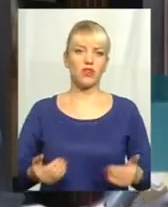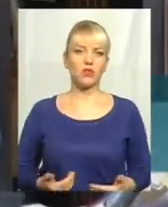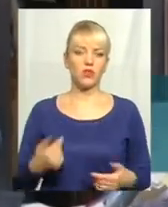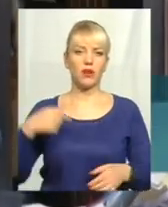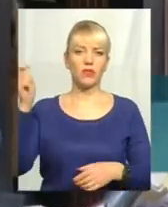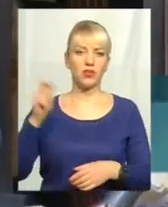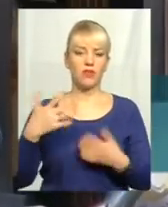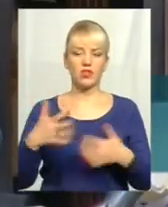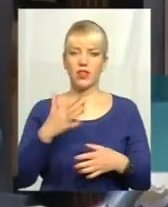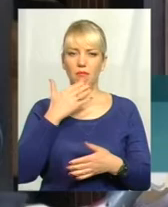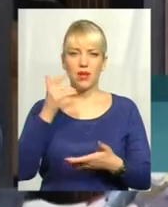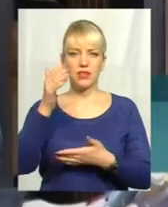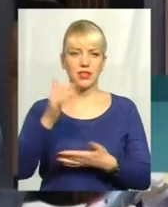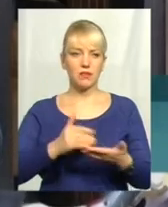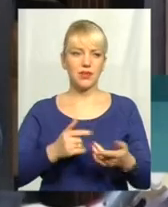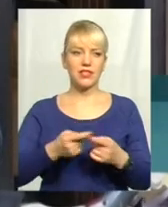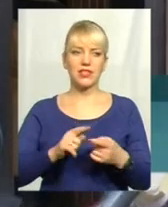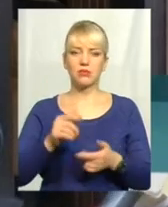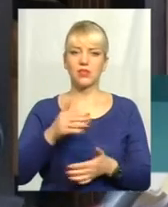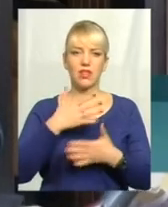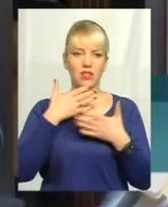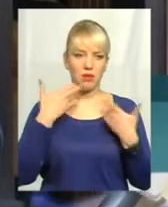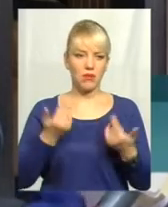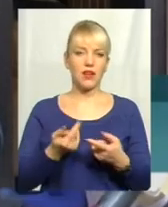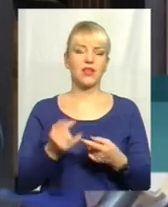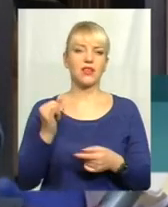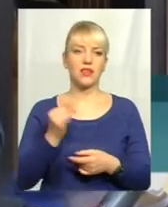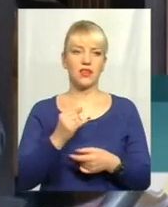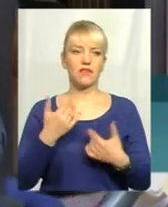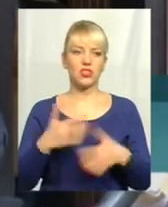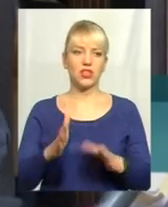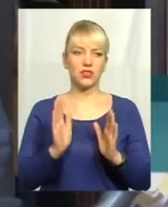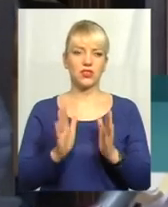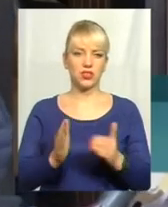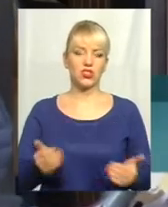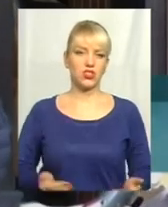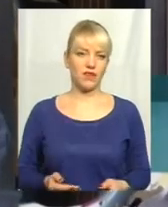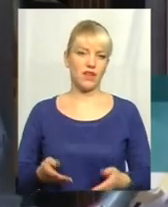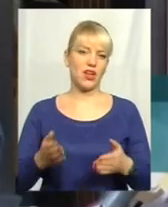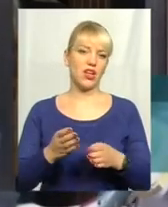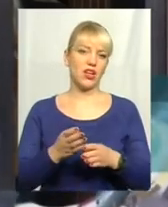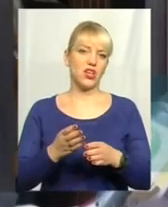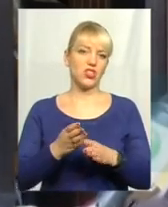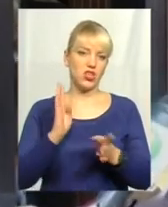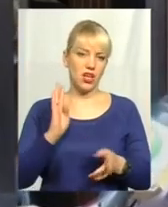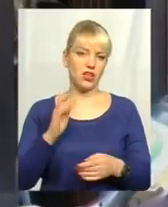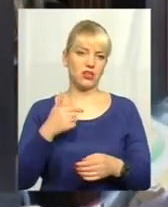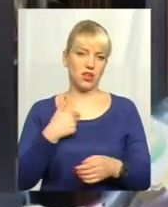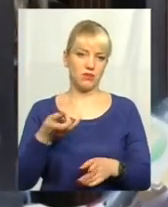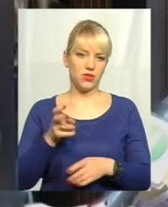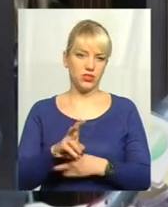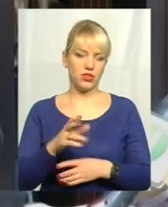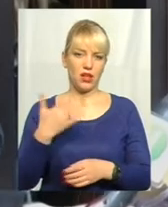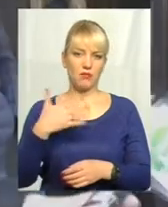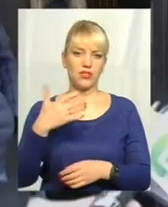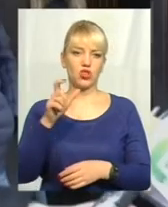вже не по списку, вже того списка немає, вже тільки жива черга. Я прийшла, чоловік